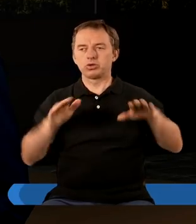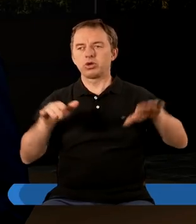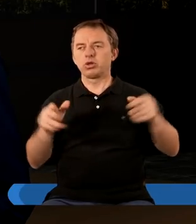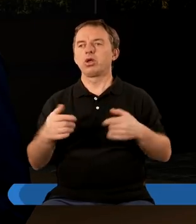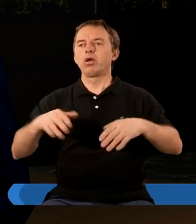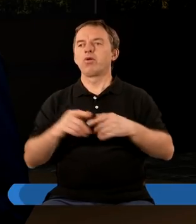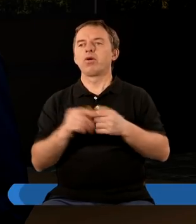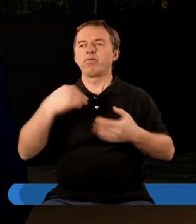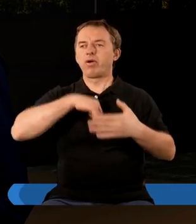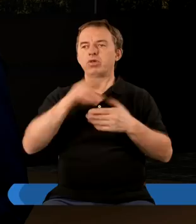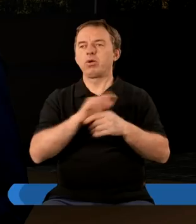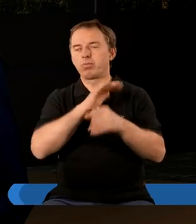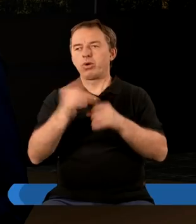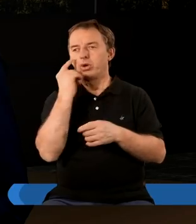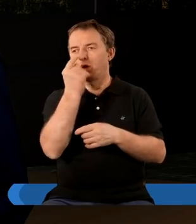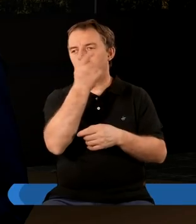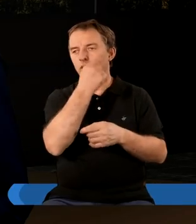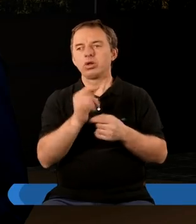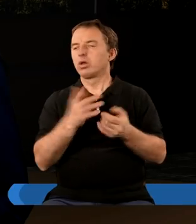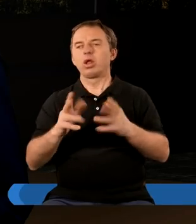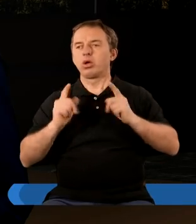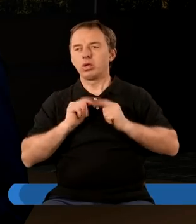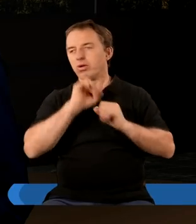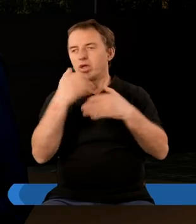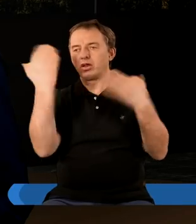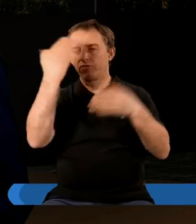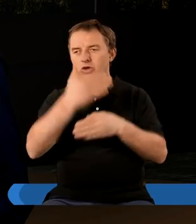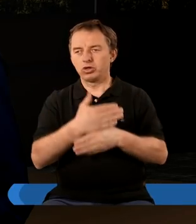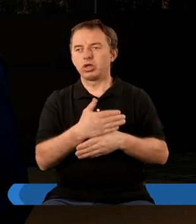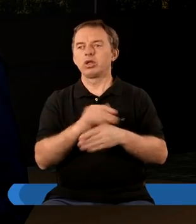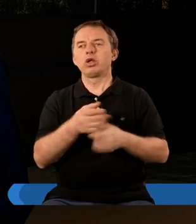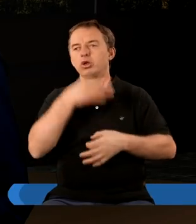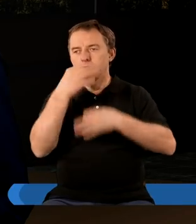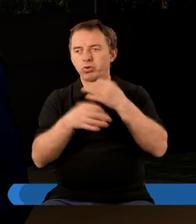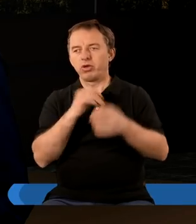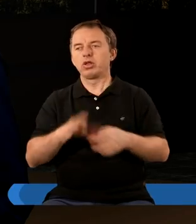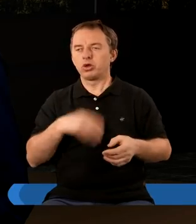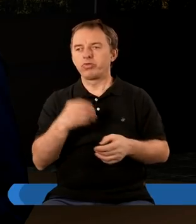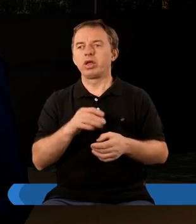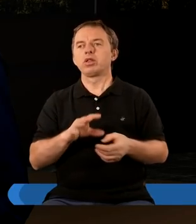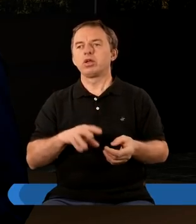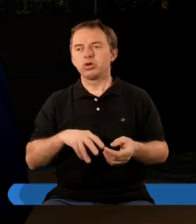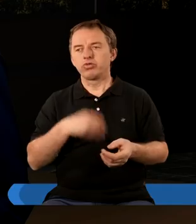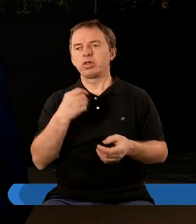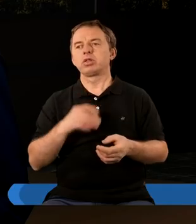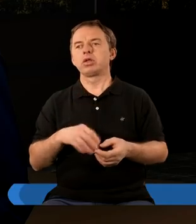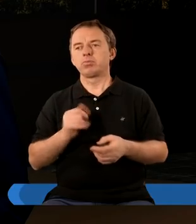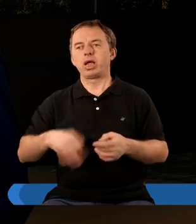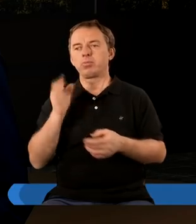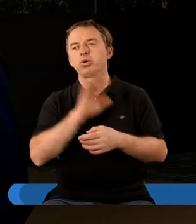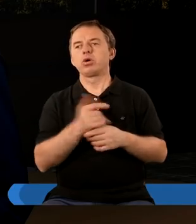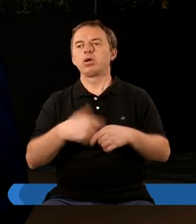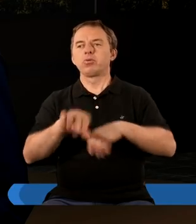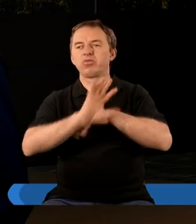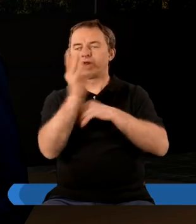skrzydeł, a wokoło i wewnątrz były pełne oczu i nie odpoczywając ani w dzień, ani w nocy śpiewały Święty, Święty, Święty